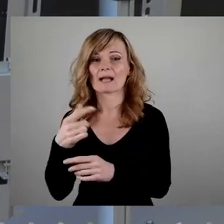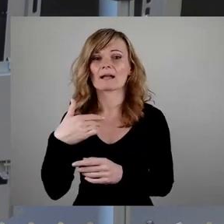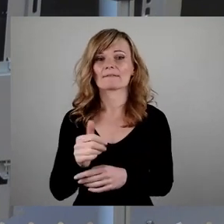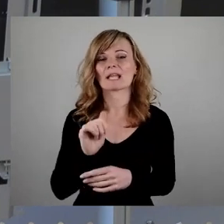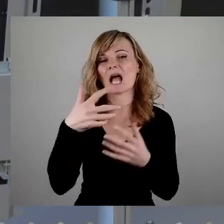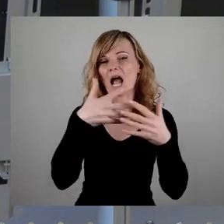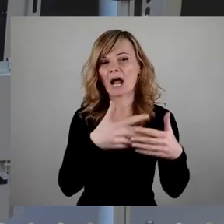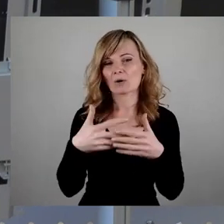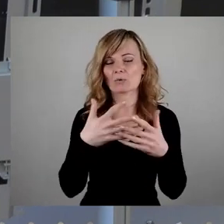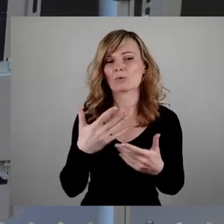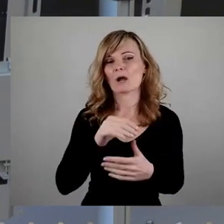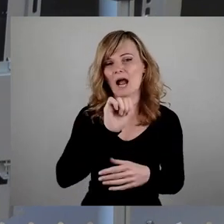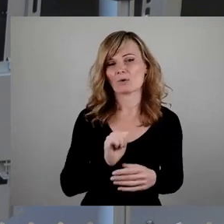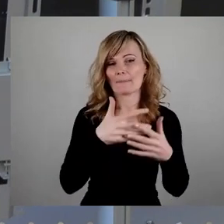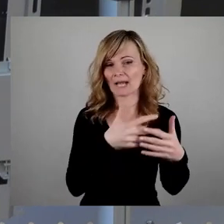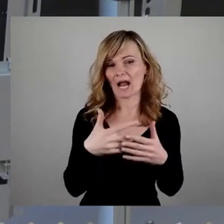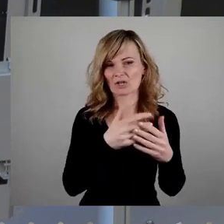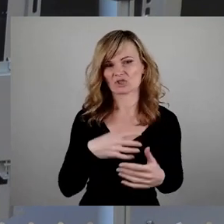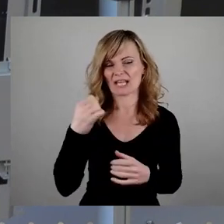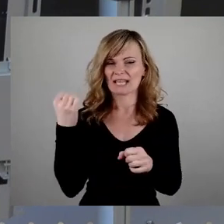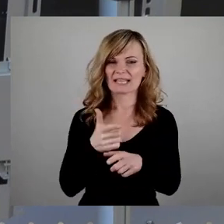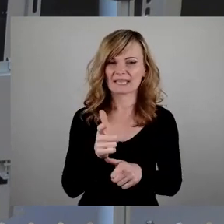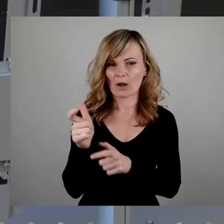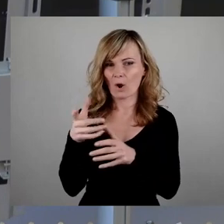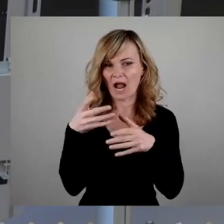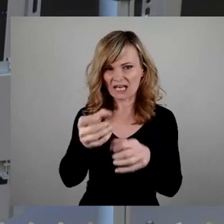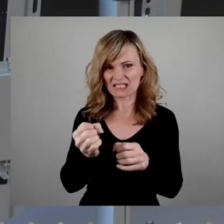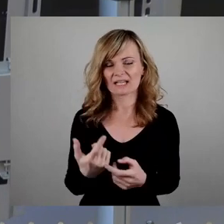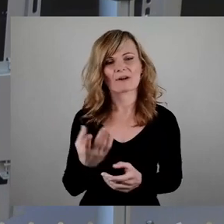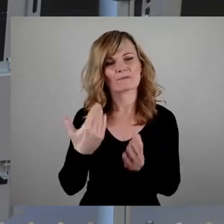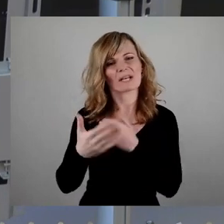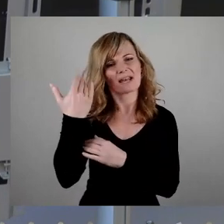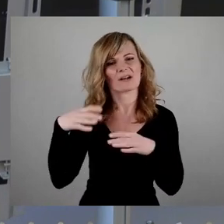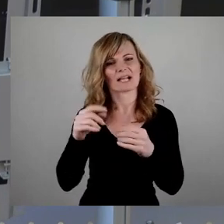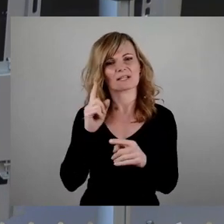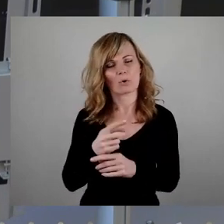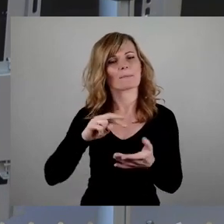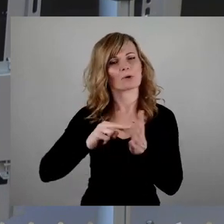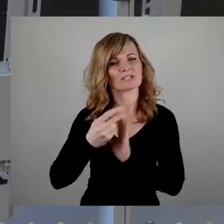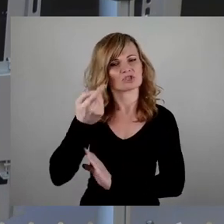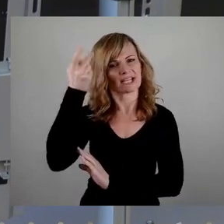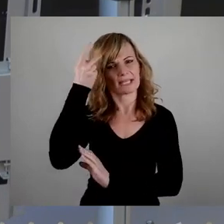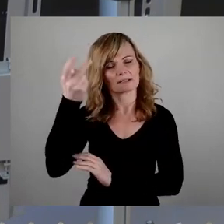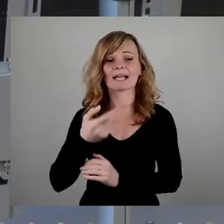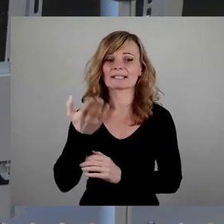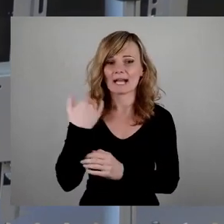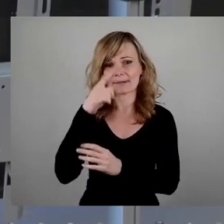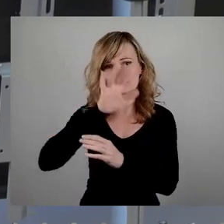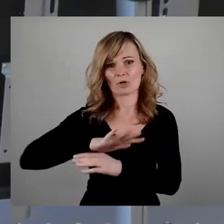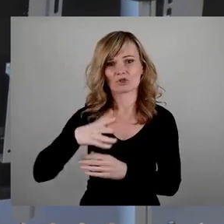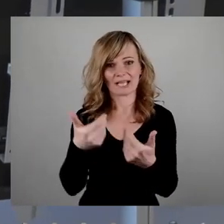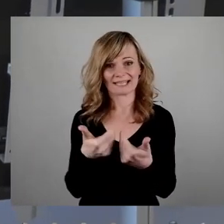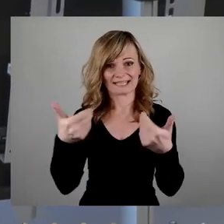etikettierten, sollten von Anbeginn ein bewusst politisches Erinnern sein. Und dass Deutschland nun geteilt war, beförderte das erstrebte